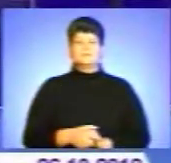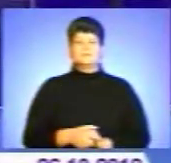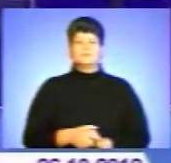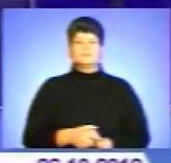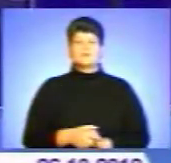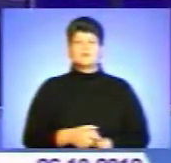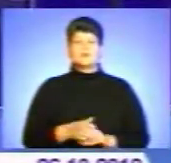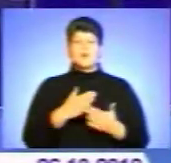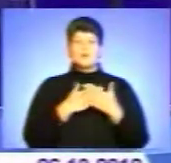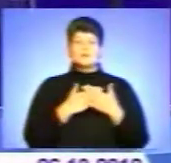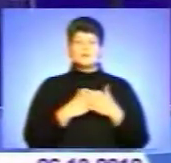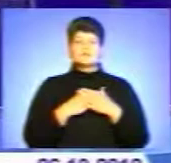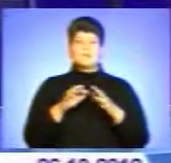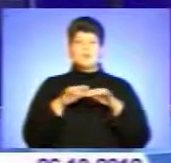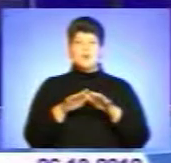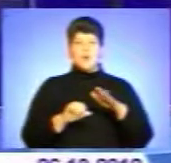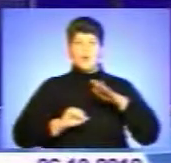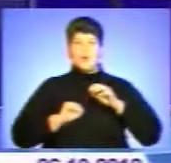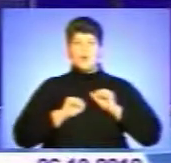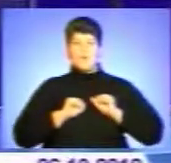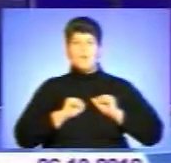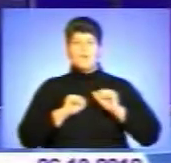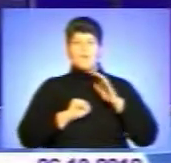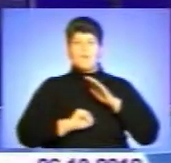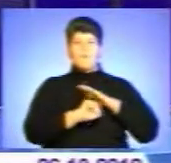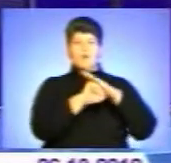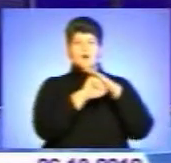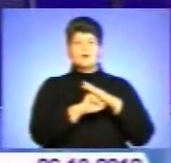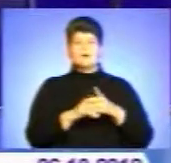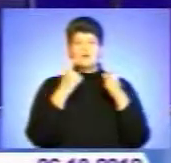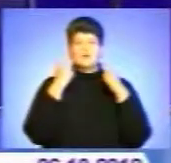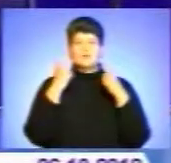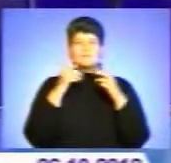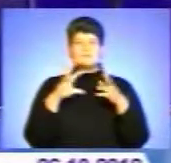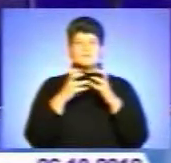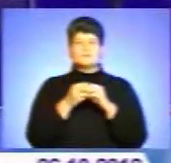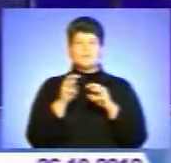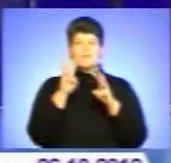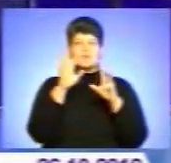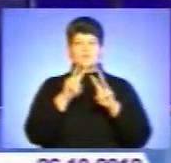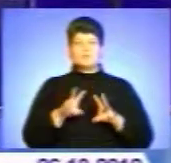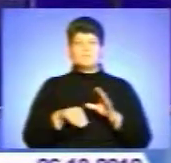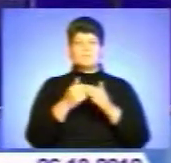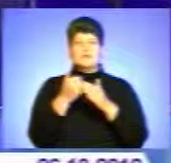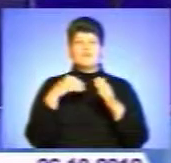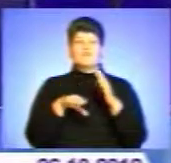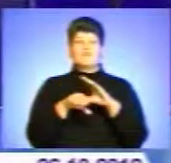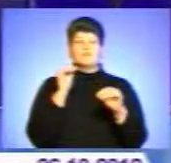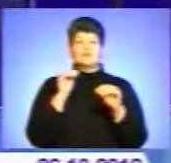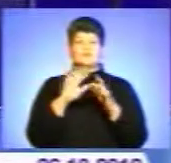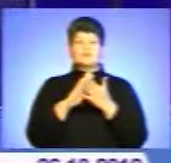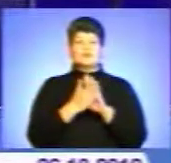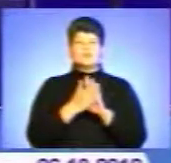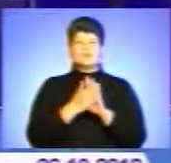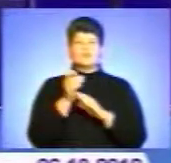Громадянська мережа «Опора» продовжує практику оприлюднення щомісячних підсумків моніторингу передвиборчої ситуації в регіонах України, зокрема